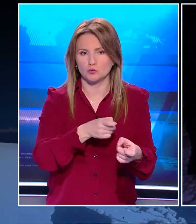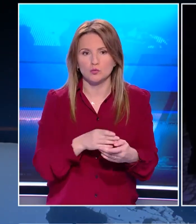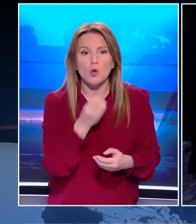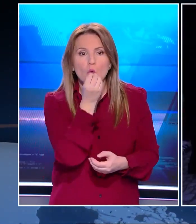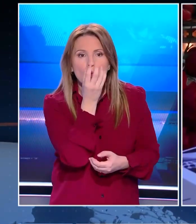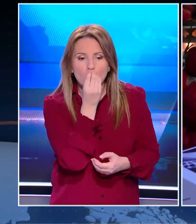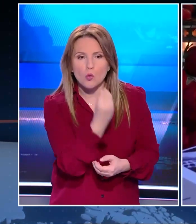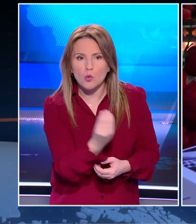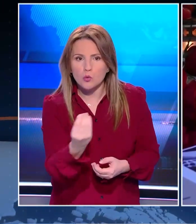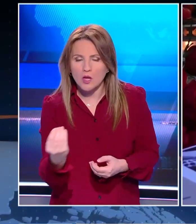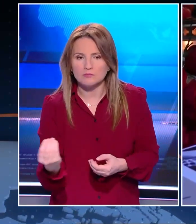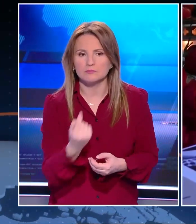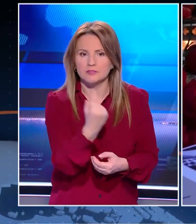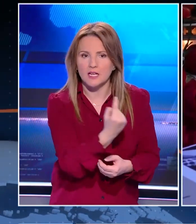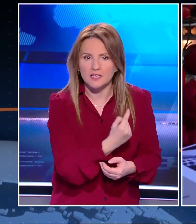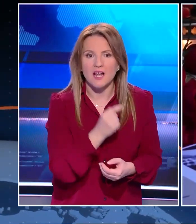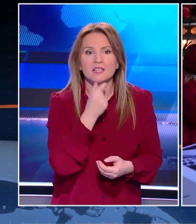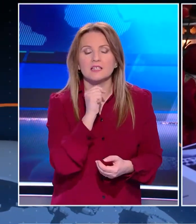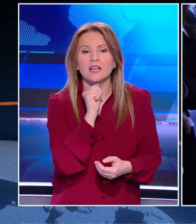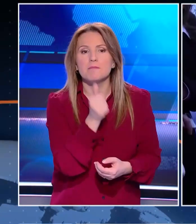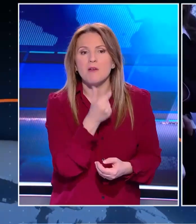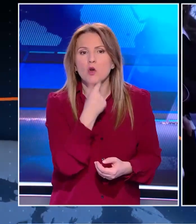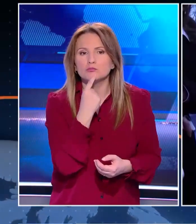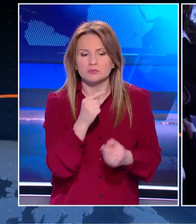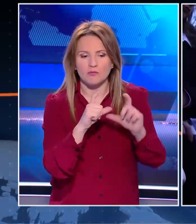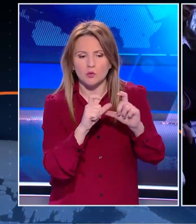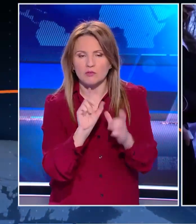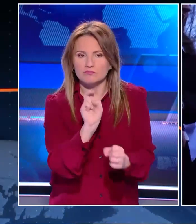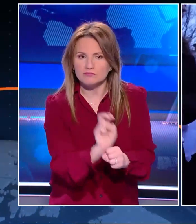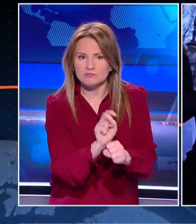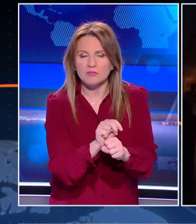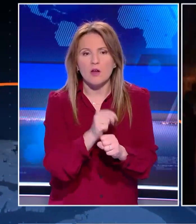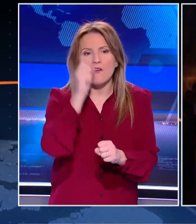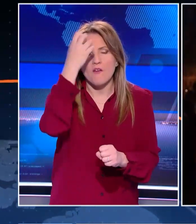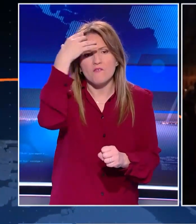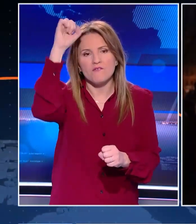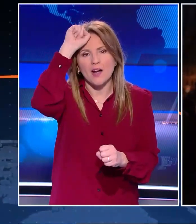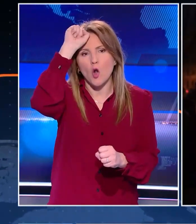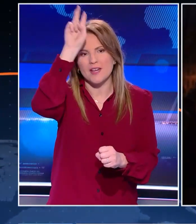Λουλούδια, κεριά και μια σπρώμα αυρή φωτογραφία του Ναμβάλνη συνθέτουν το σκηνικό θρήνου στο Βερολίνο.